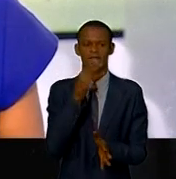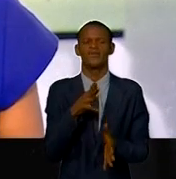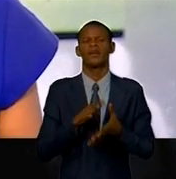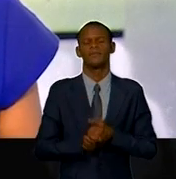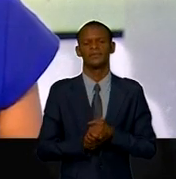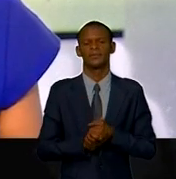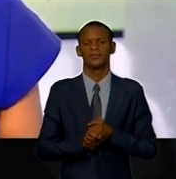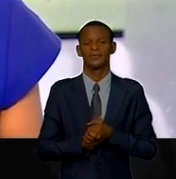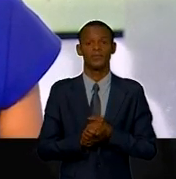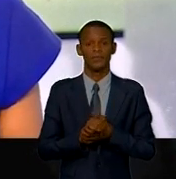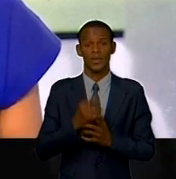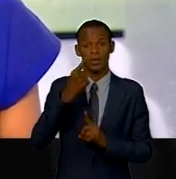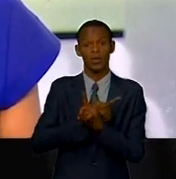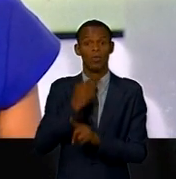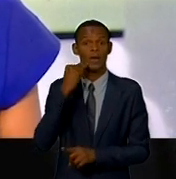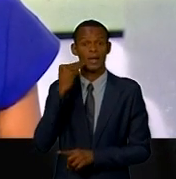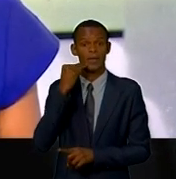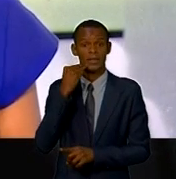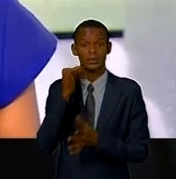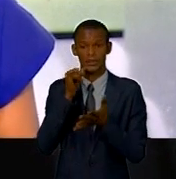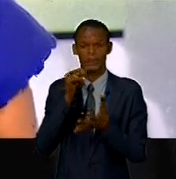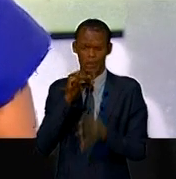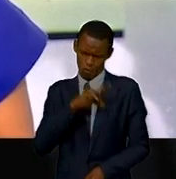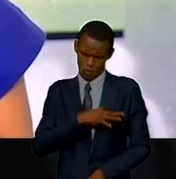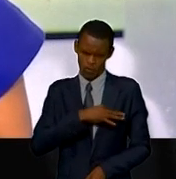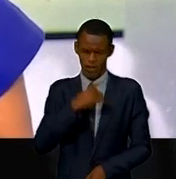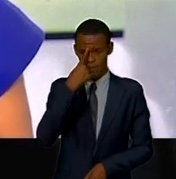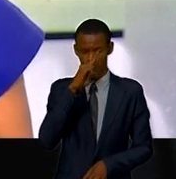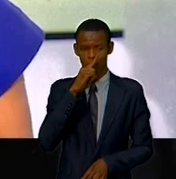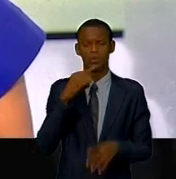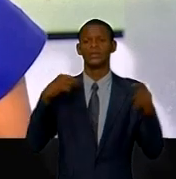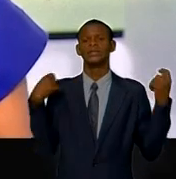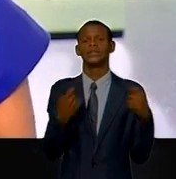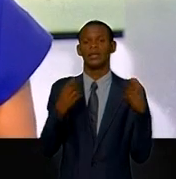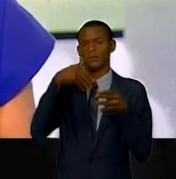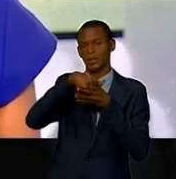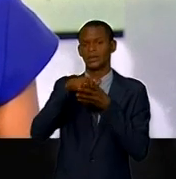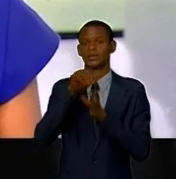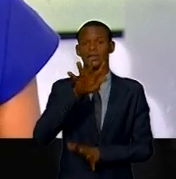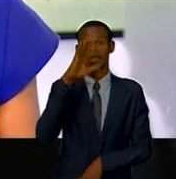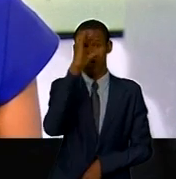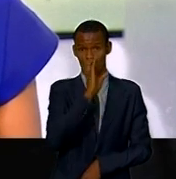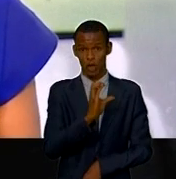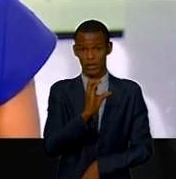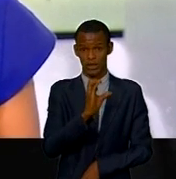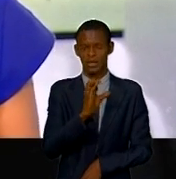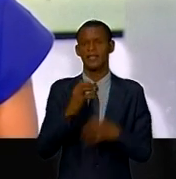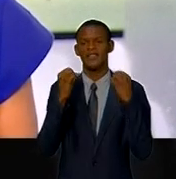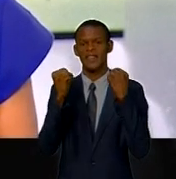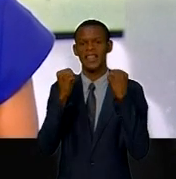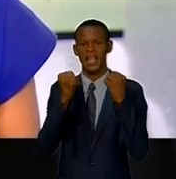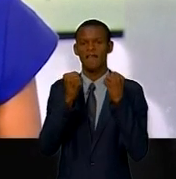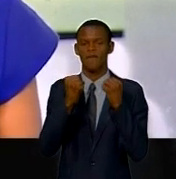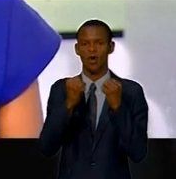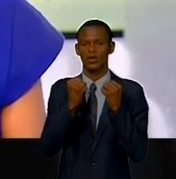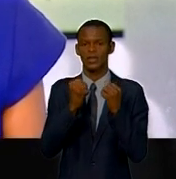est l'occasion de célébrer sur les cinq continents la force stimulante des liens de solidarité créés par la langue française.